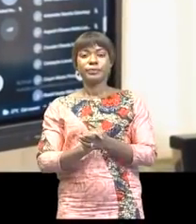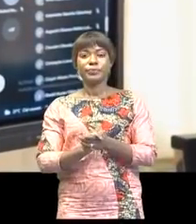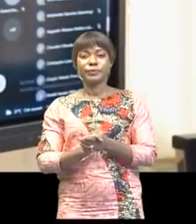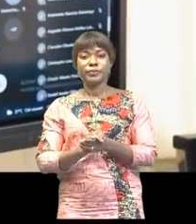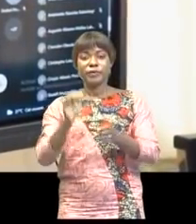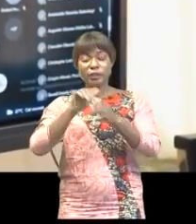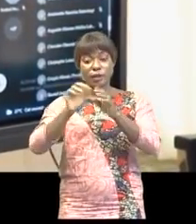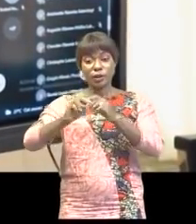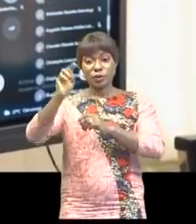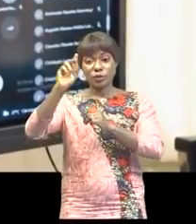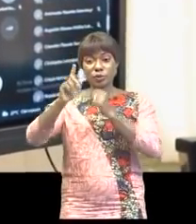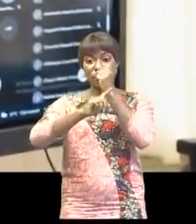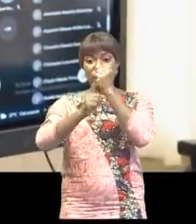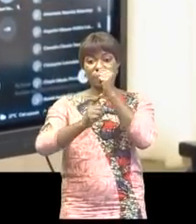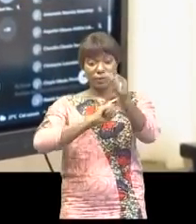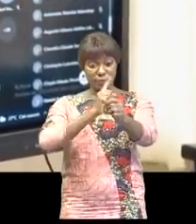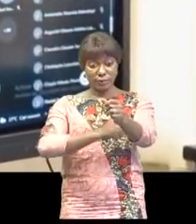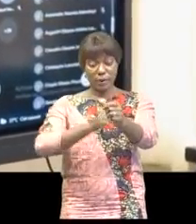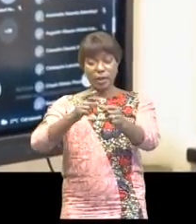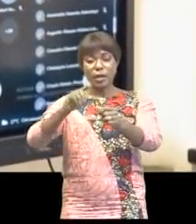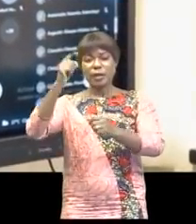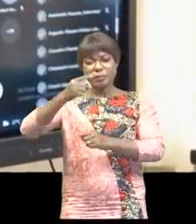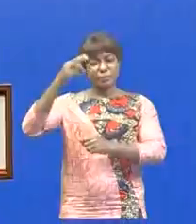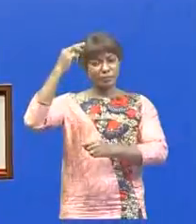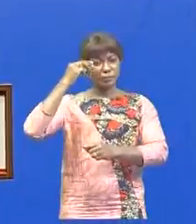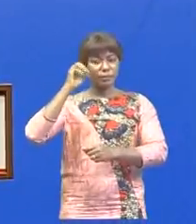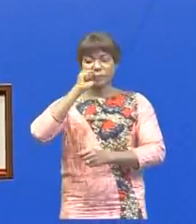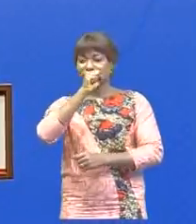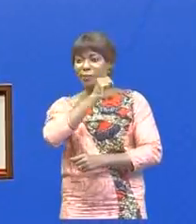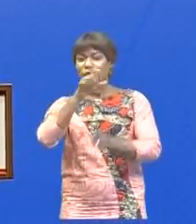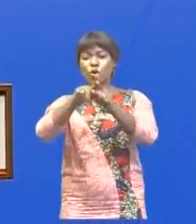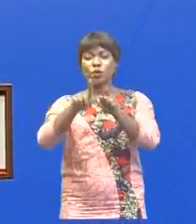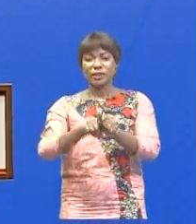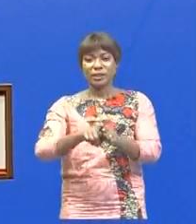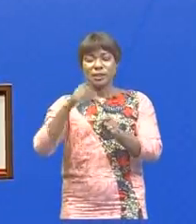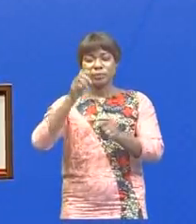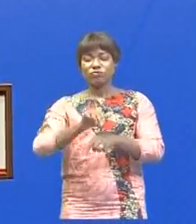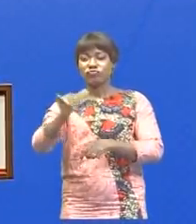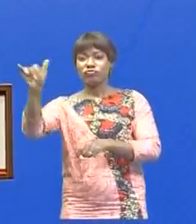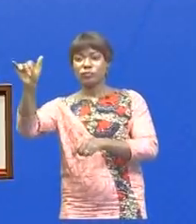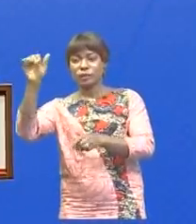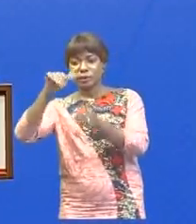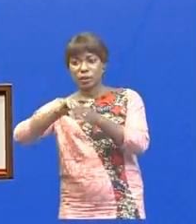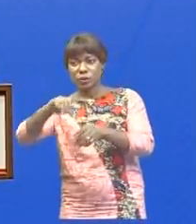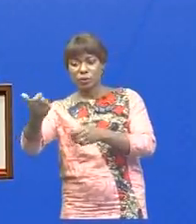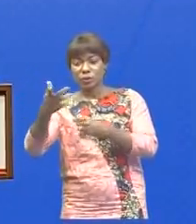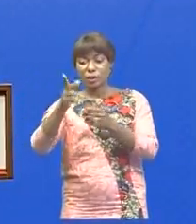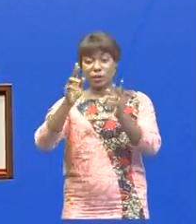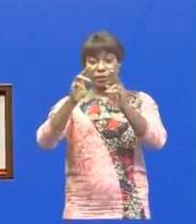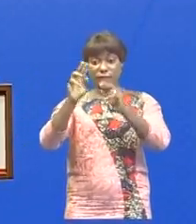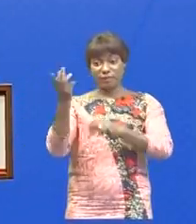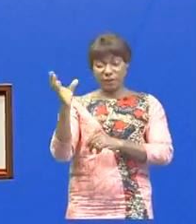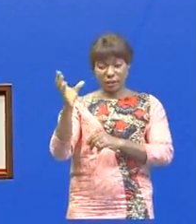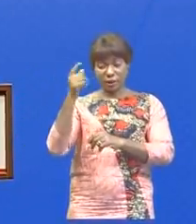Dans le nord qui vaut, le Premier ministre, chef du gouvernement, s'est rendu à Oïcha, chef lié du territoire de Béni,